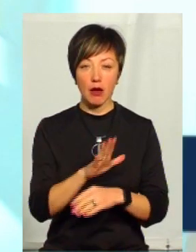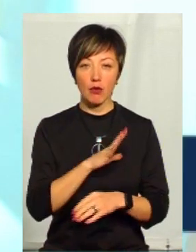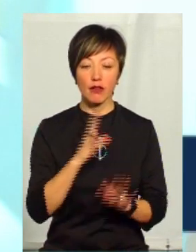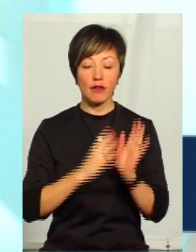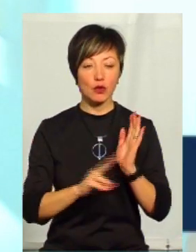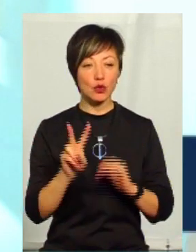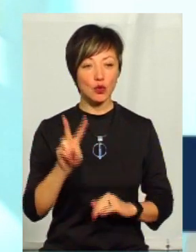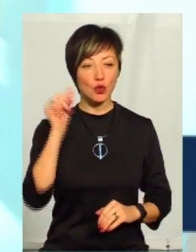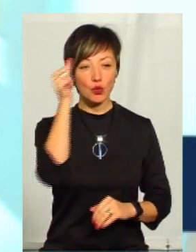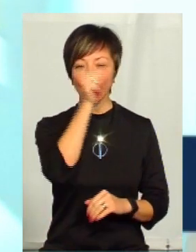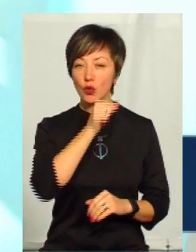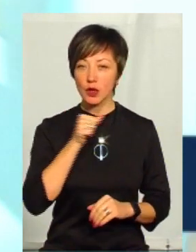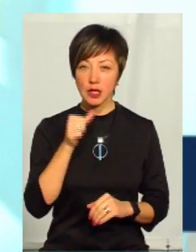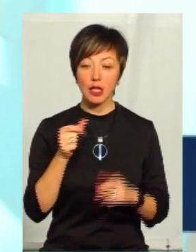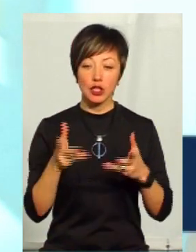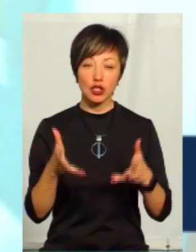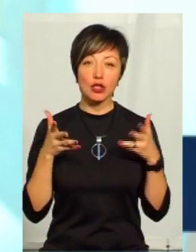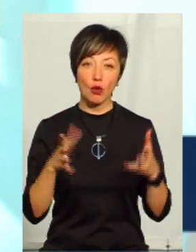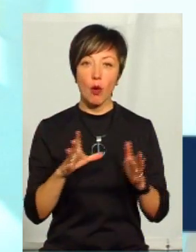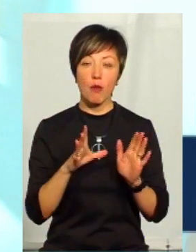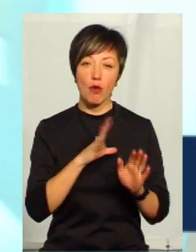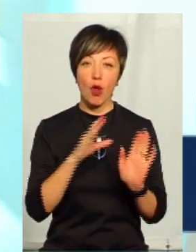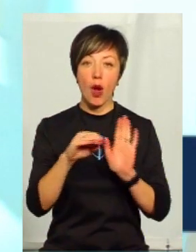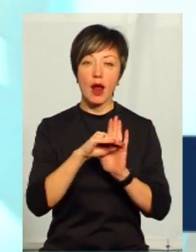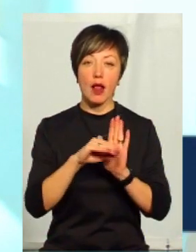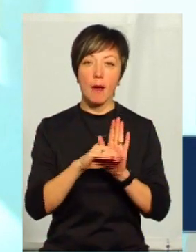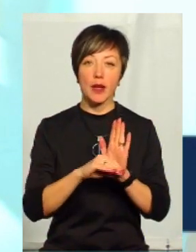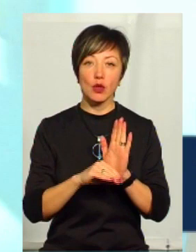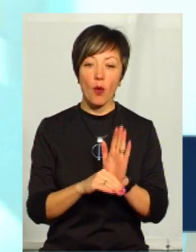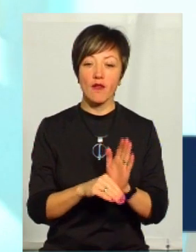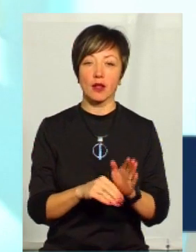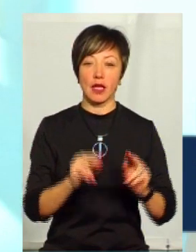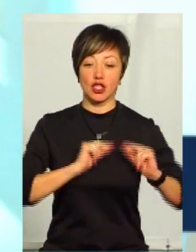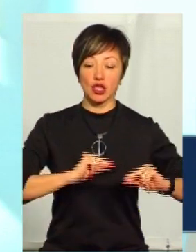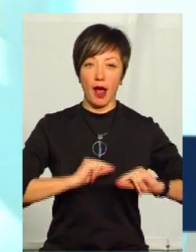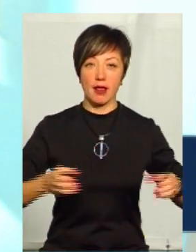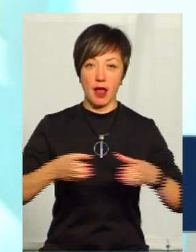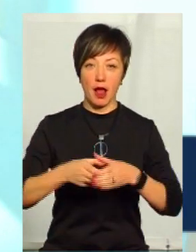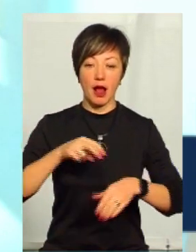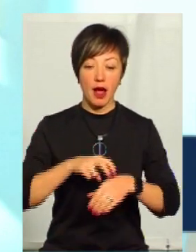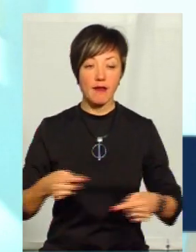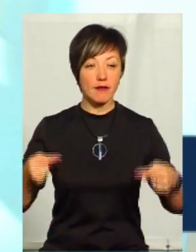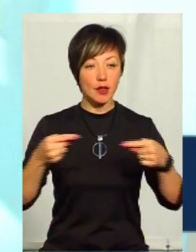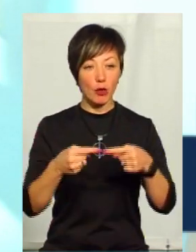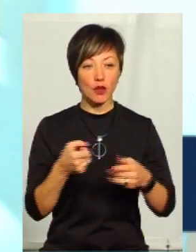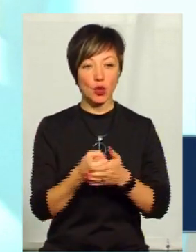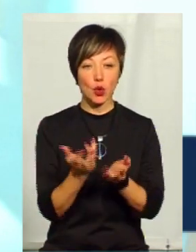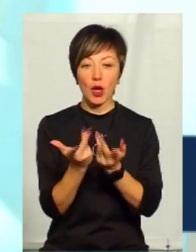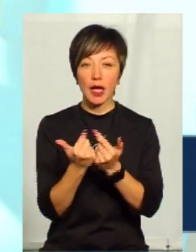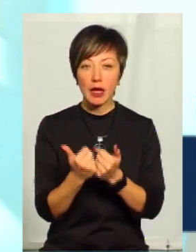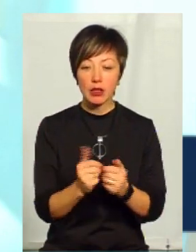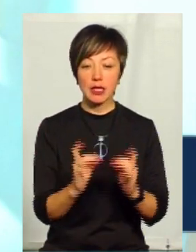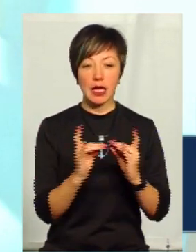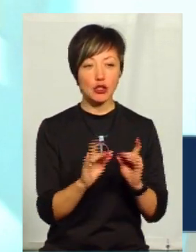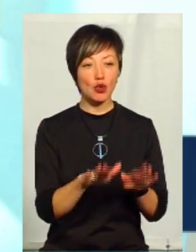виданий ще в 92-му році, де чітко було регламентовано штат лікарів відповідно до кількості